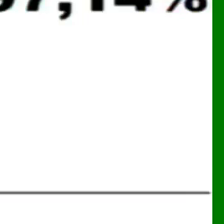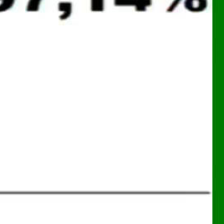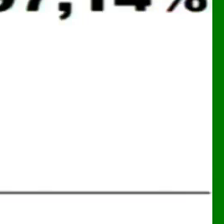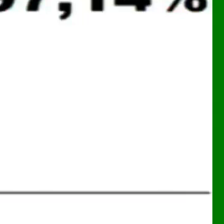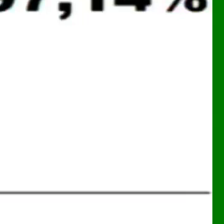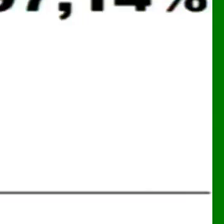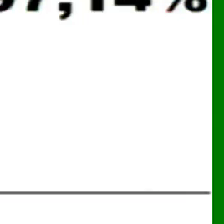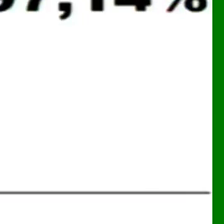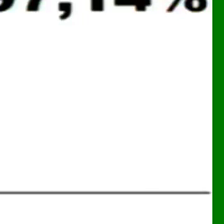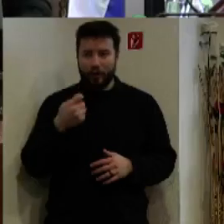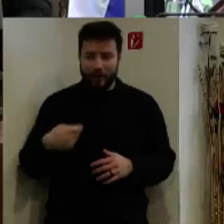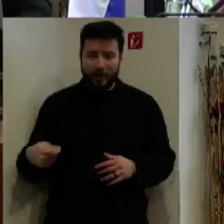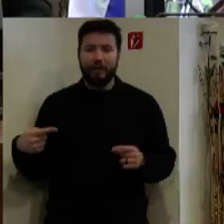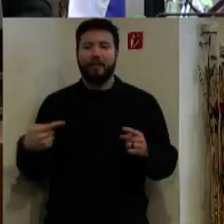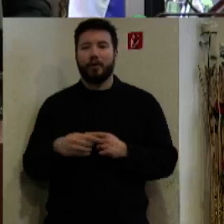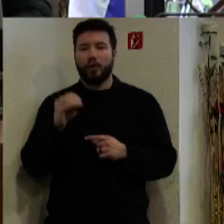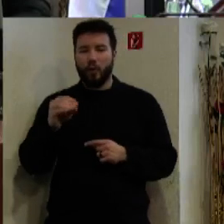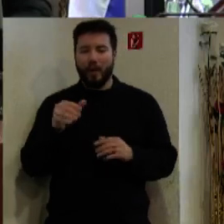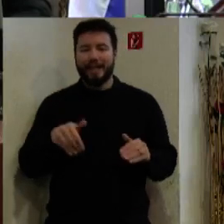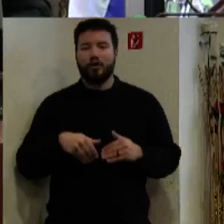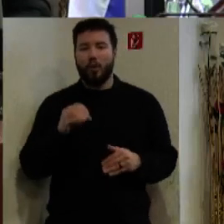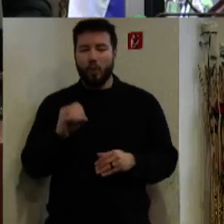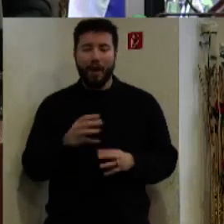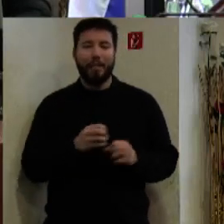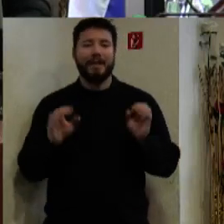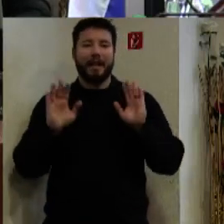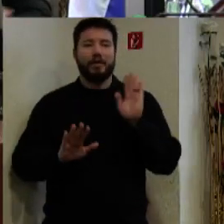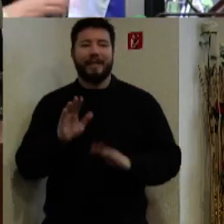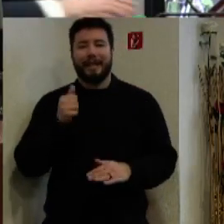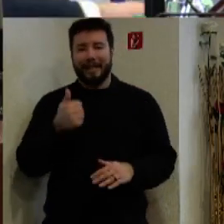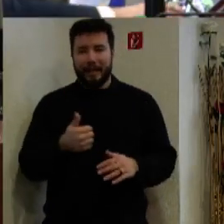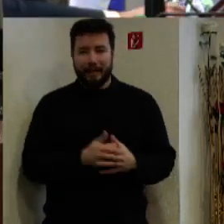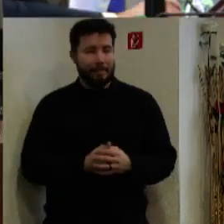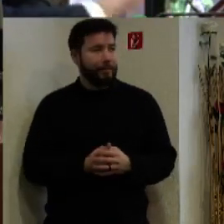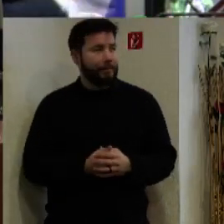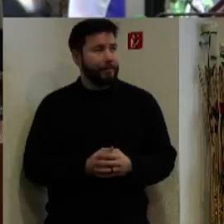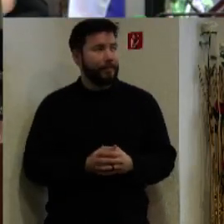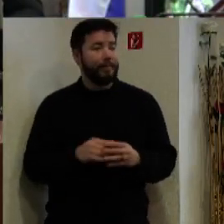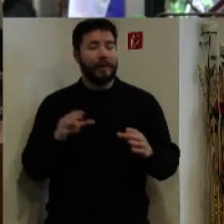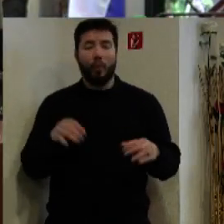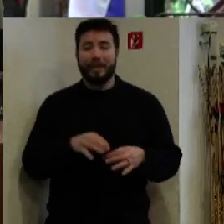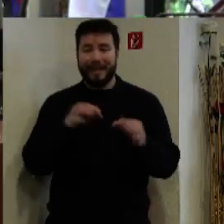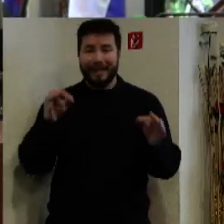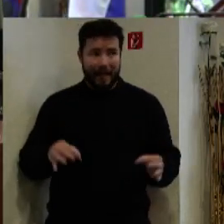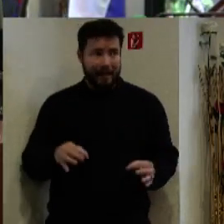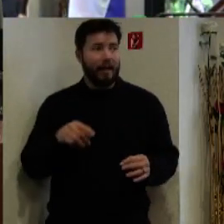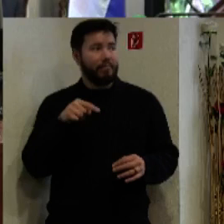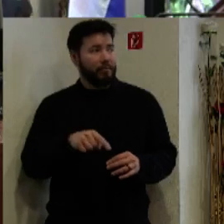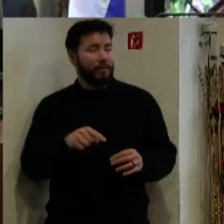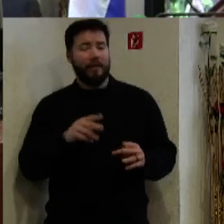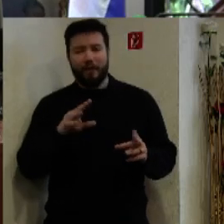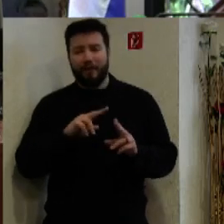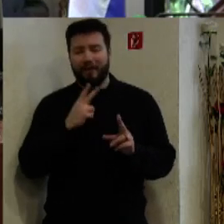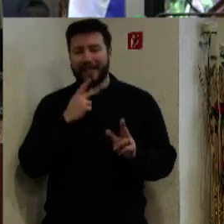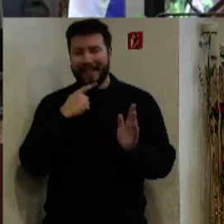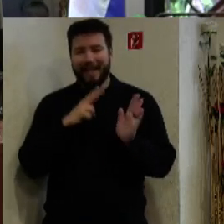Za 34 poslancov proti 0, zdržalo sa 0, nehlasoval 1. uznesenia k tomuto poslanomu všeobecne záväznému nariadeniu